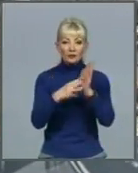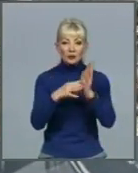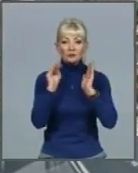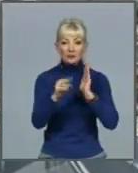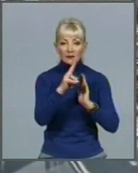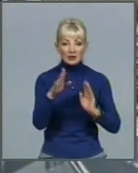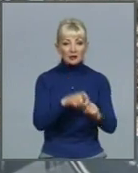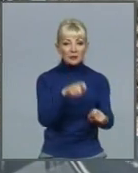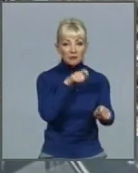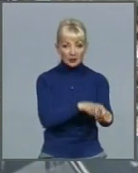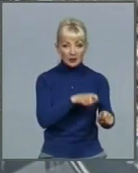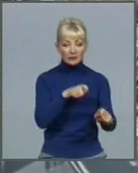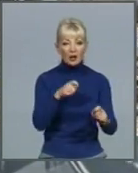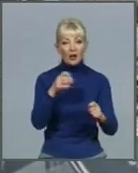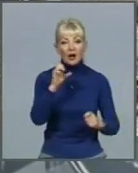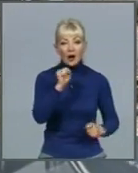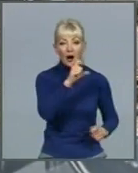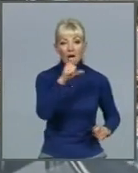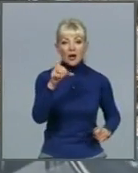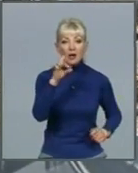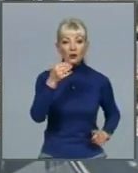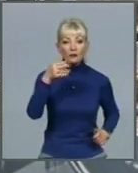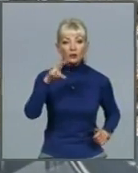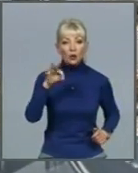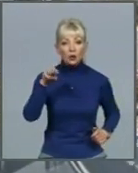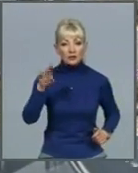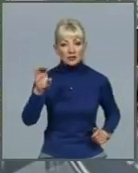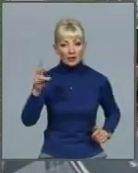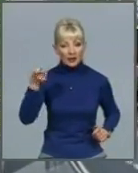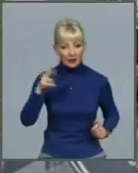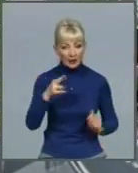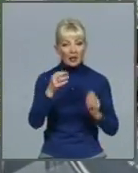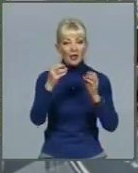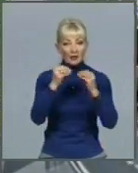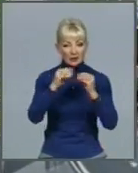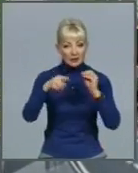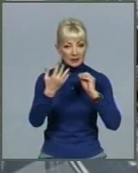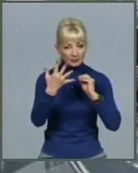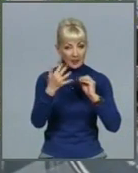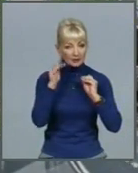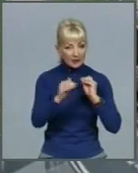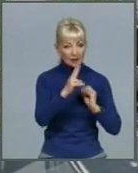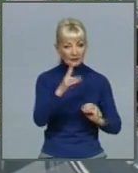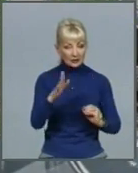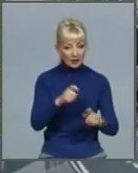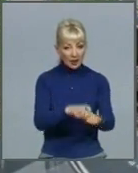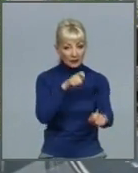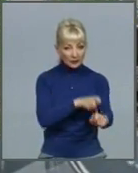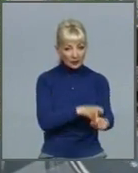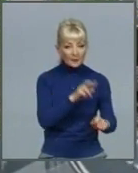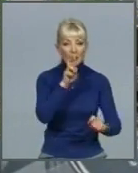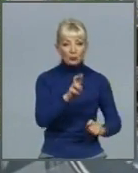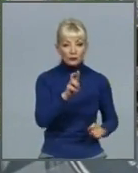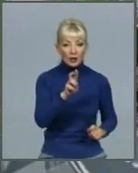вулицю Аерофлотську – 10,5 тисяч квадратних, вулицю Богдана Хмельницького – порядка